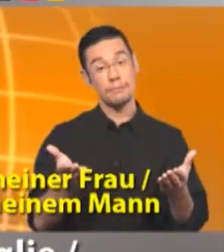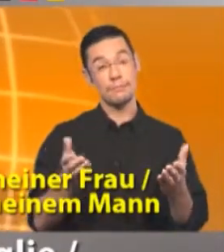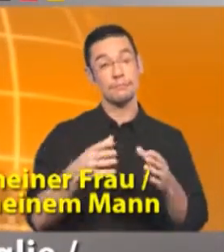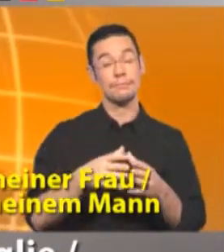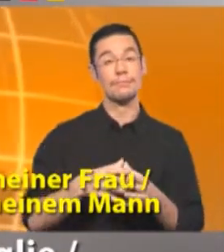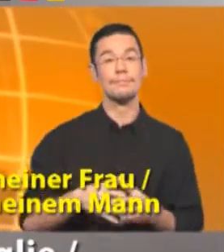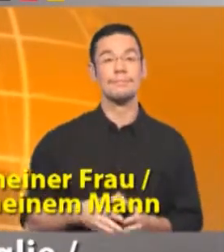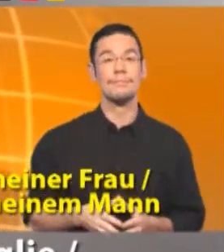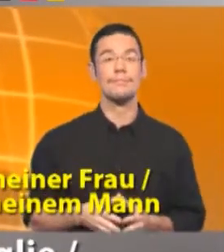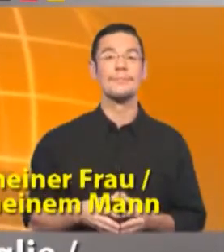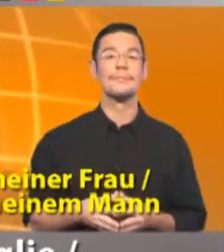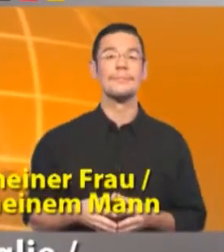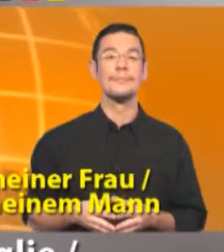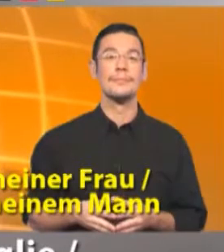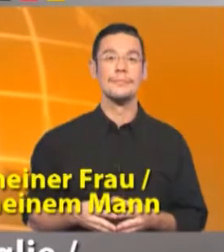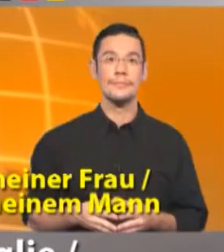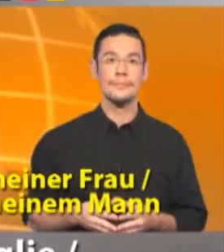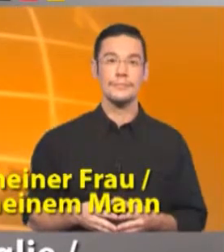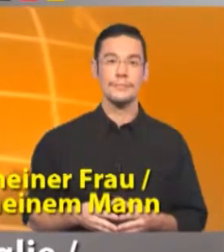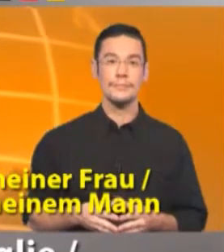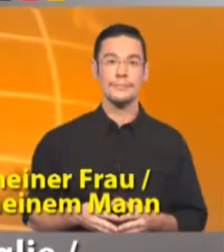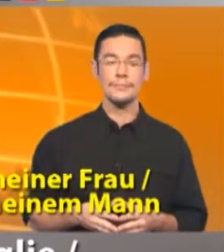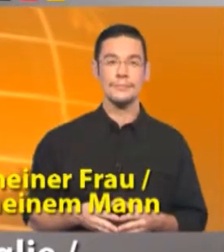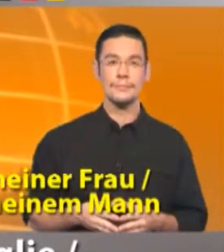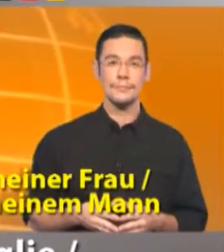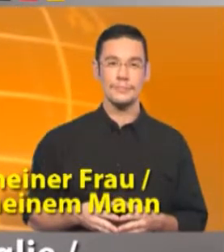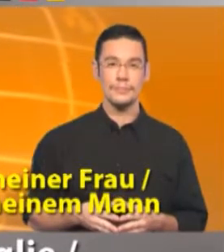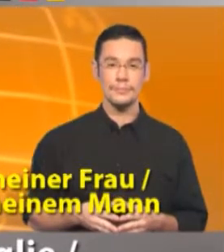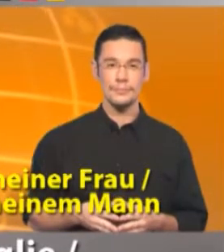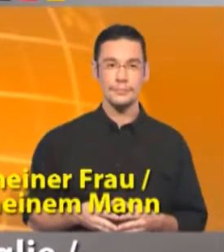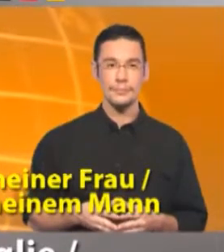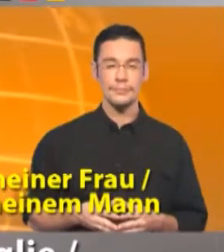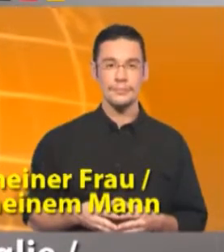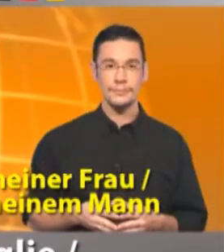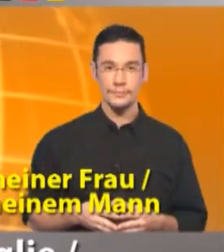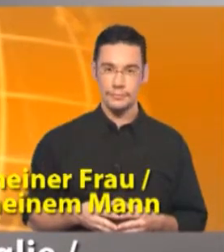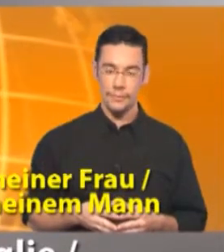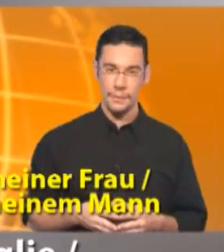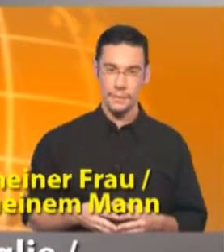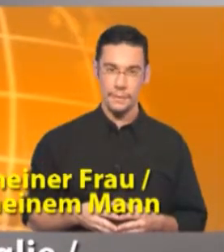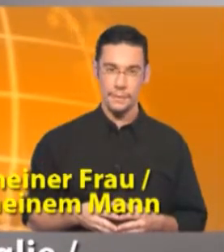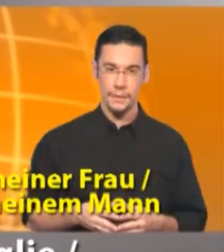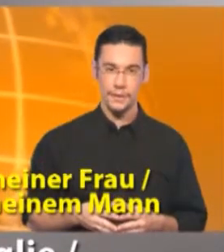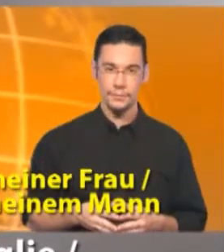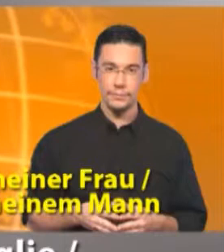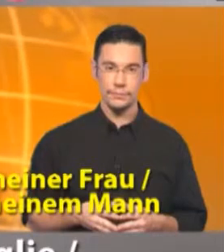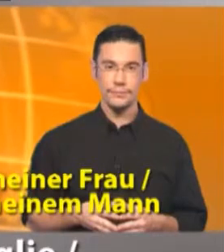Mann. Mia moglie. Mio marito.